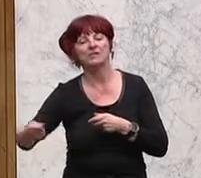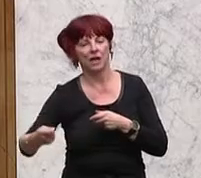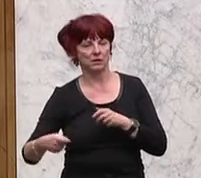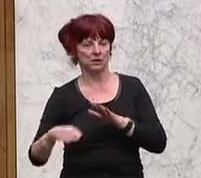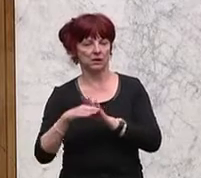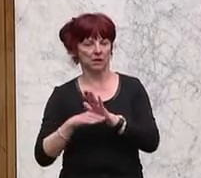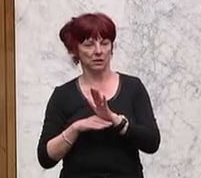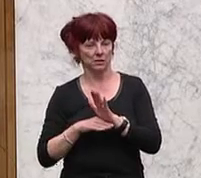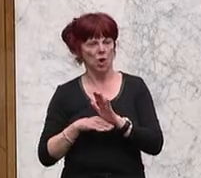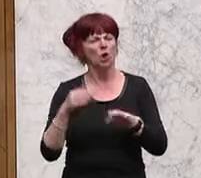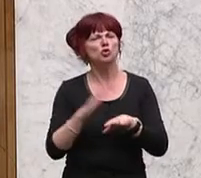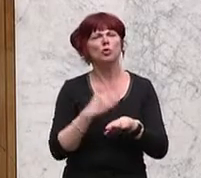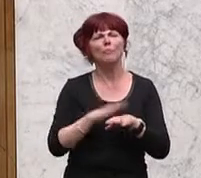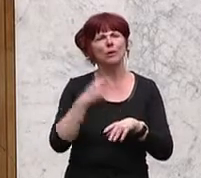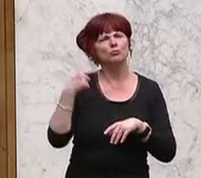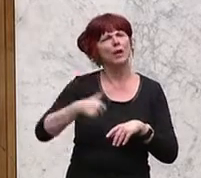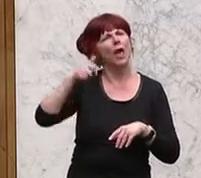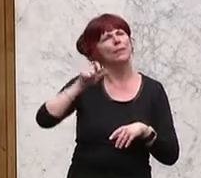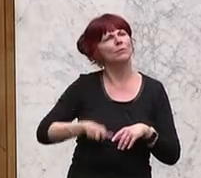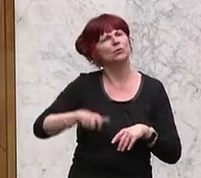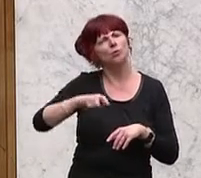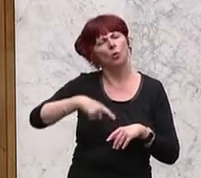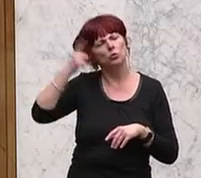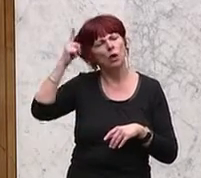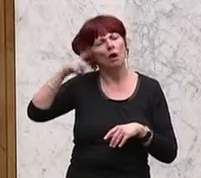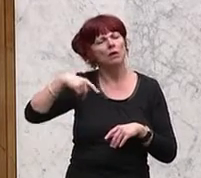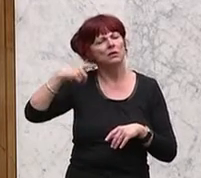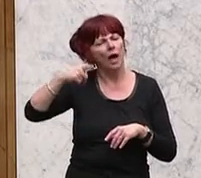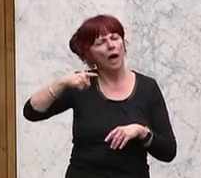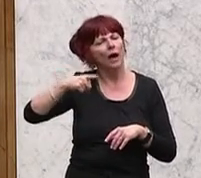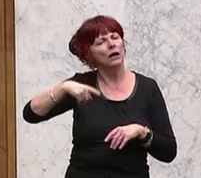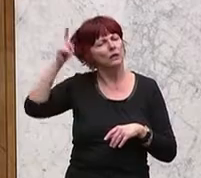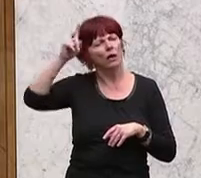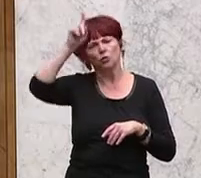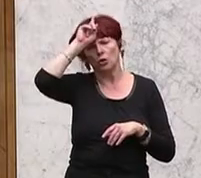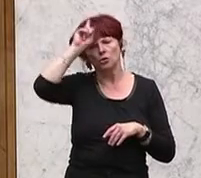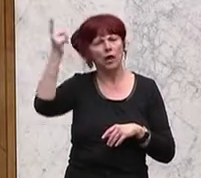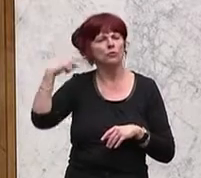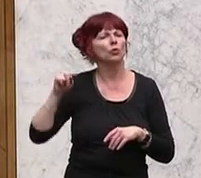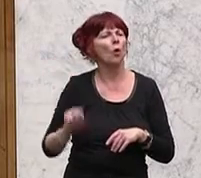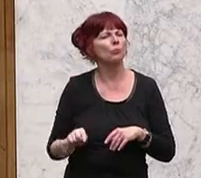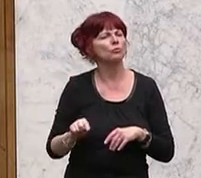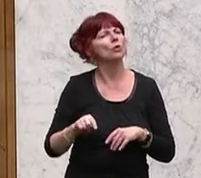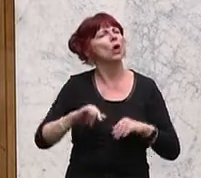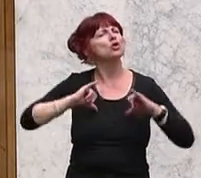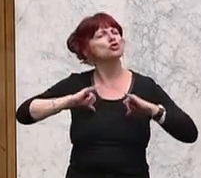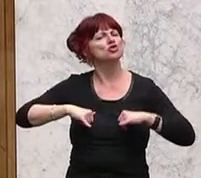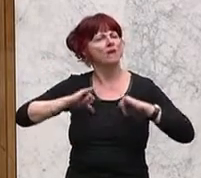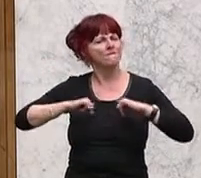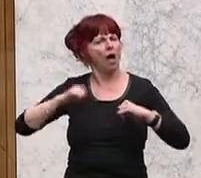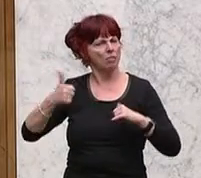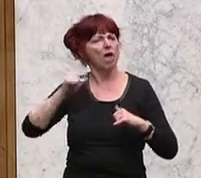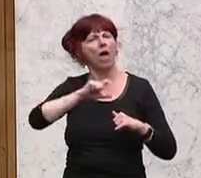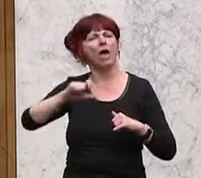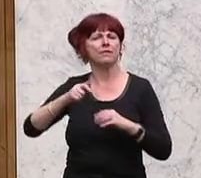Und der denkt sich, nächstes Wochenende fahre ich, wenn das Wetter schön ist, zum Skifahren nach Tirol. Dafür brauche ich eine Vignette. Ja, glaubt Sie,